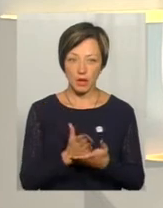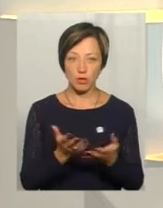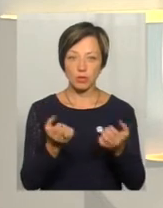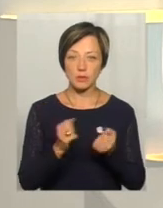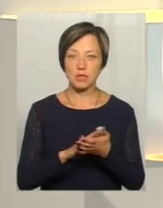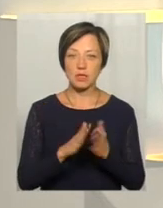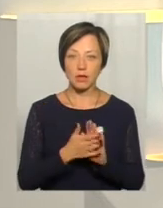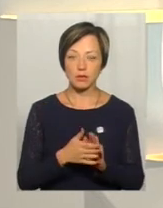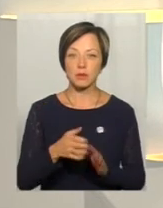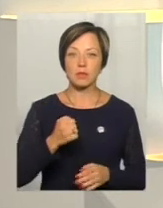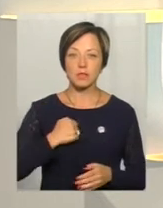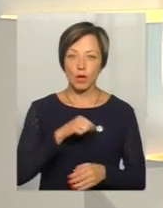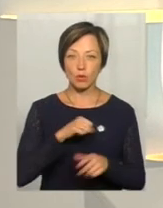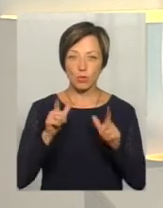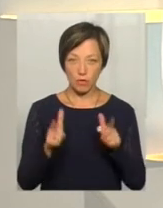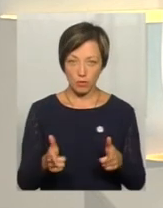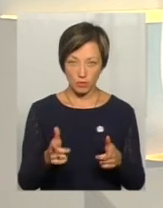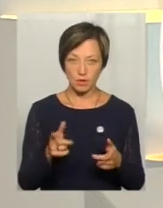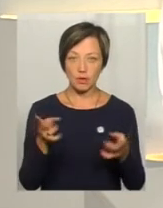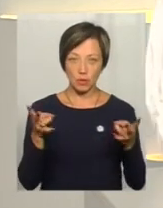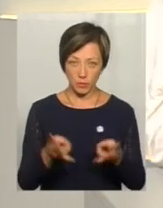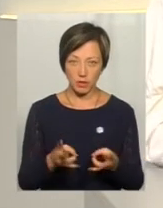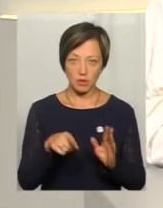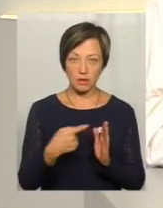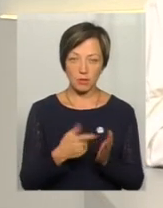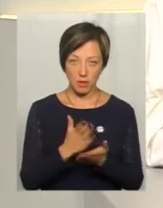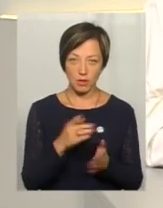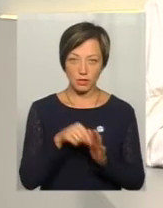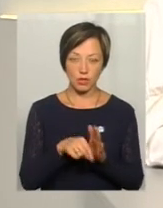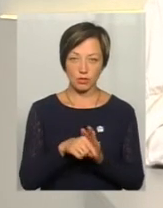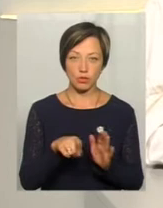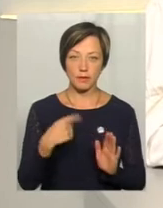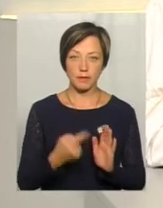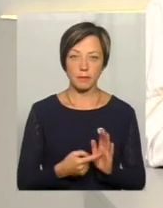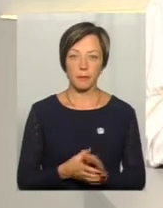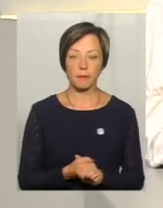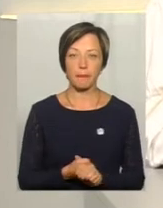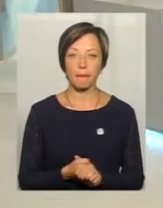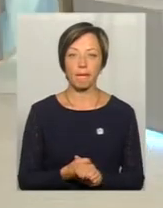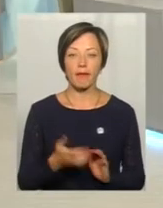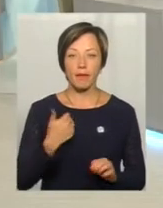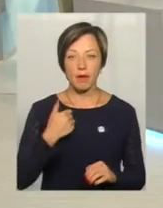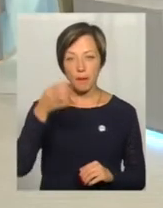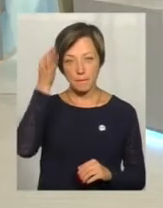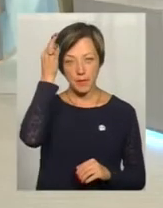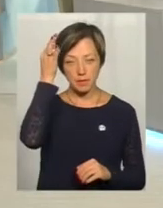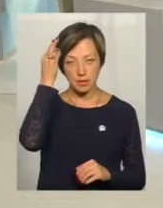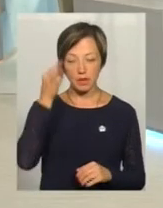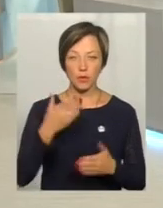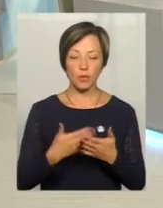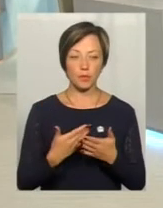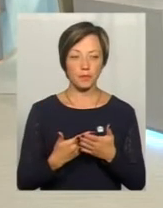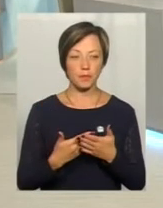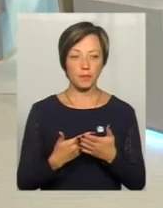отримання статусу бійця-добровольця необхідна? Має значення? Ну, по-перше, наскільки я пам'ятаю, десь